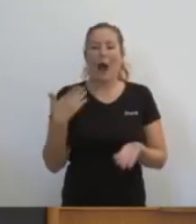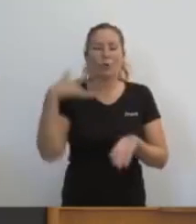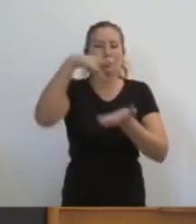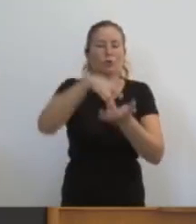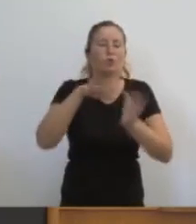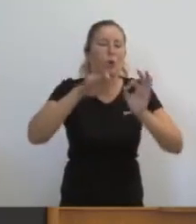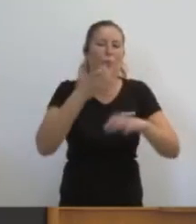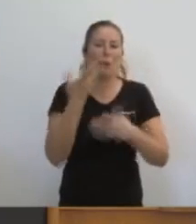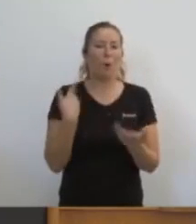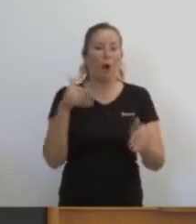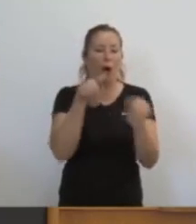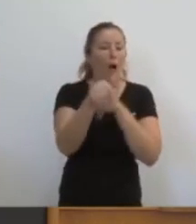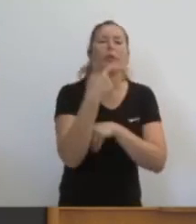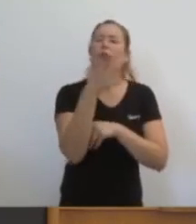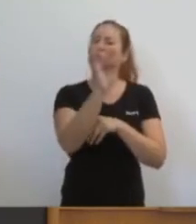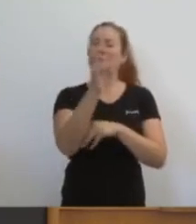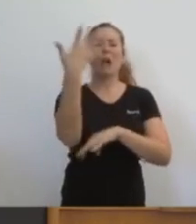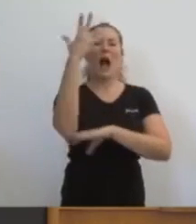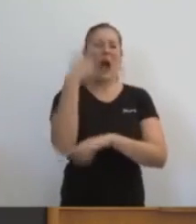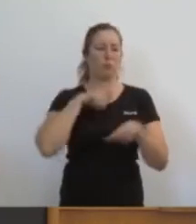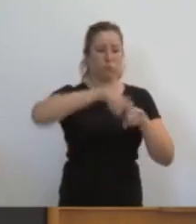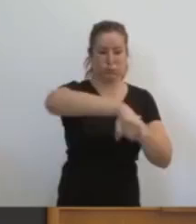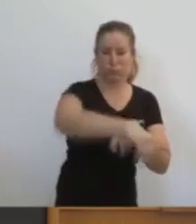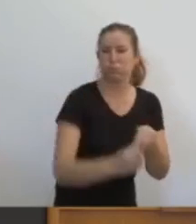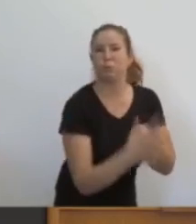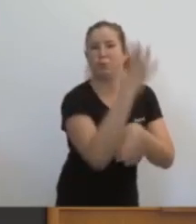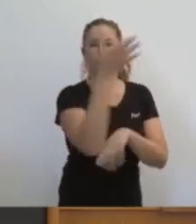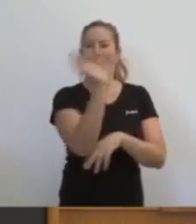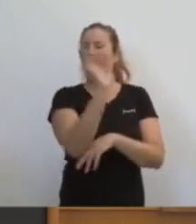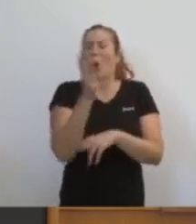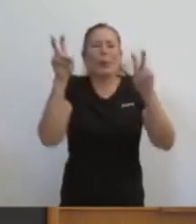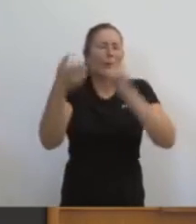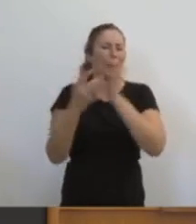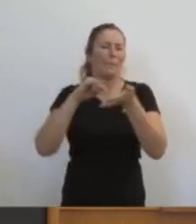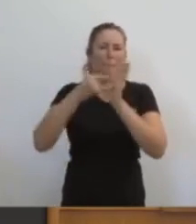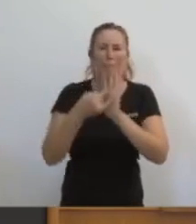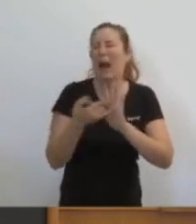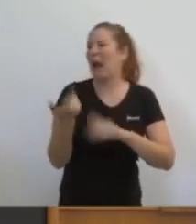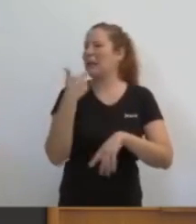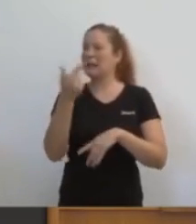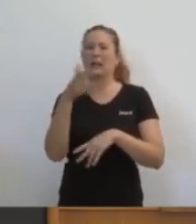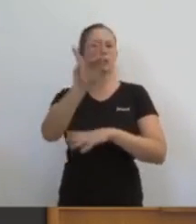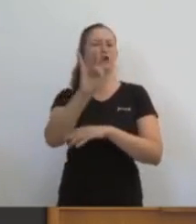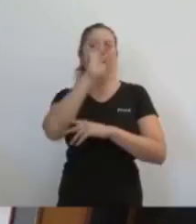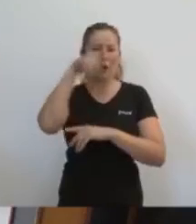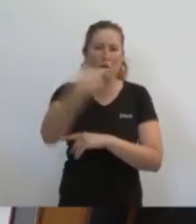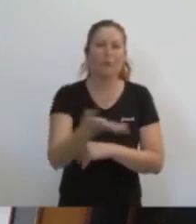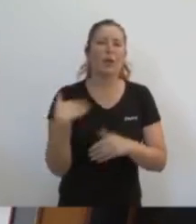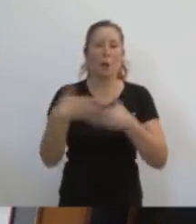un milió d'arbres, no han obert l'Agència Europea de Captació de Fons com a pla estrella que havien d'obrir el 2016 i no l'han obert,